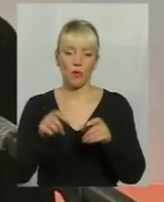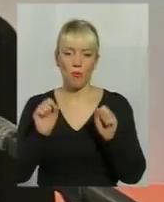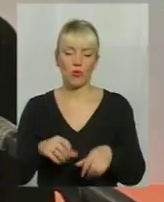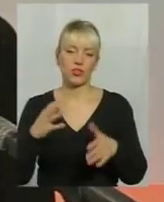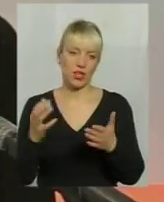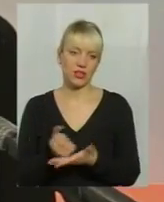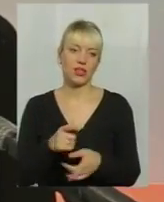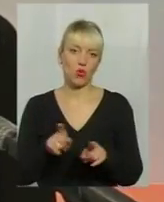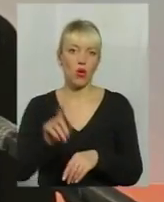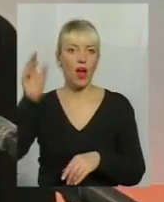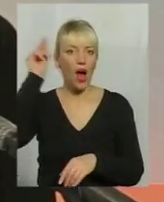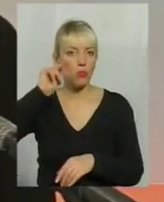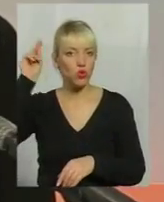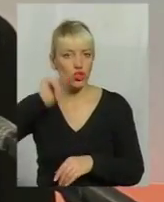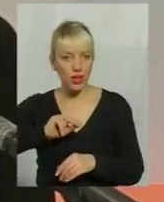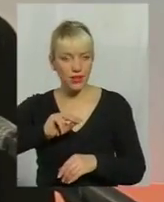таке обучення,